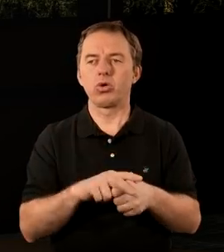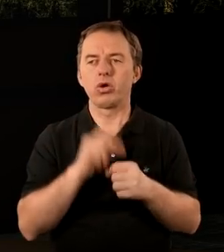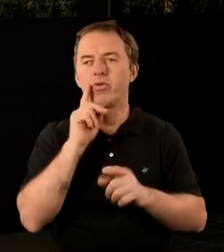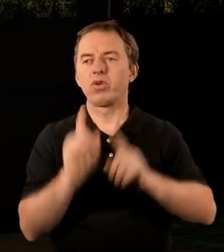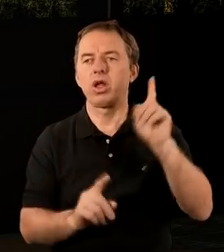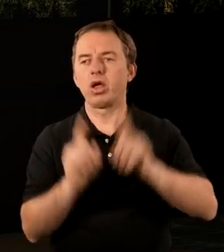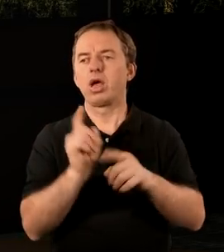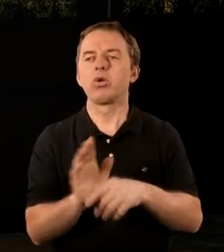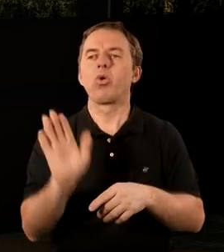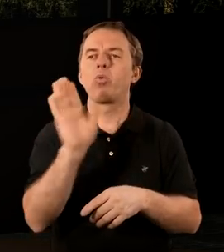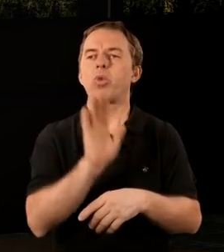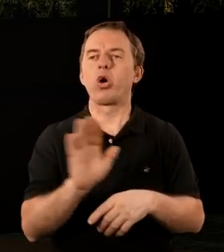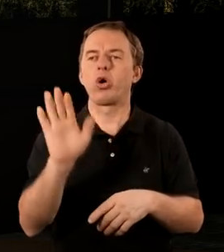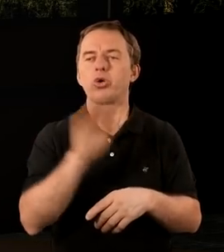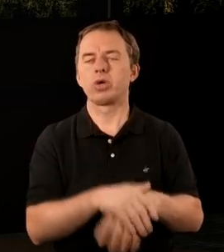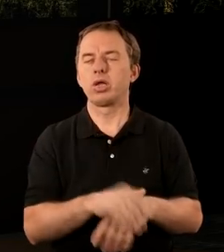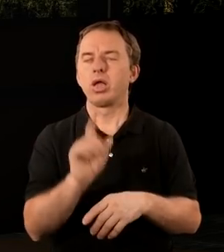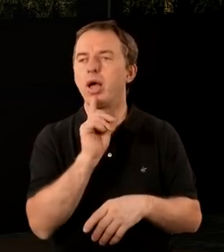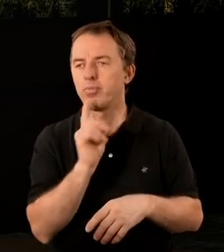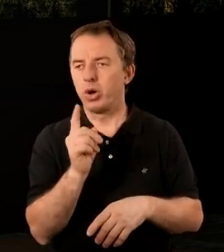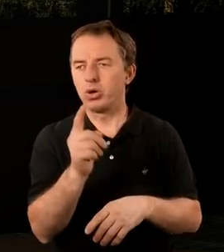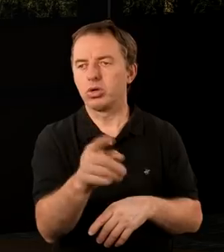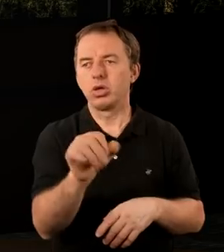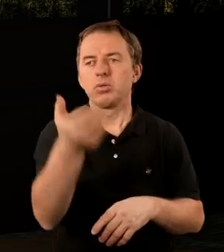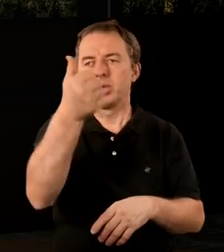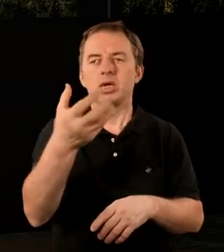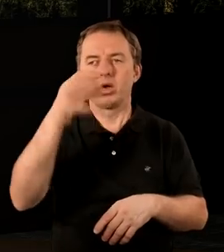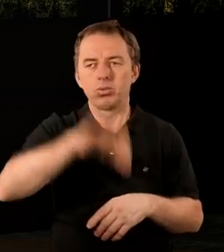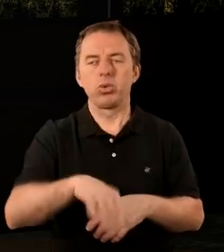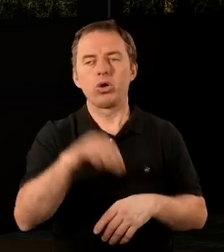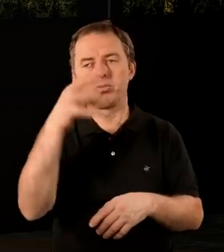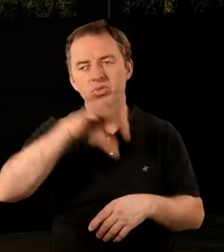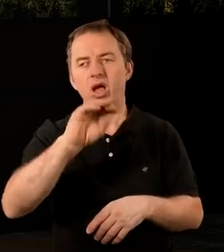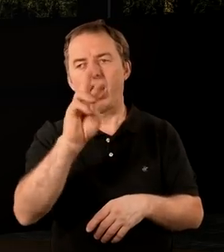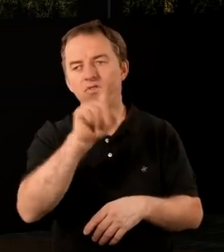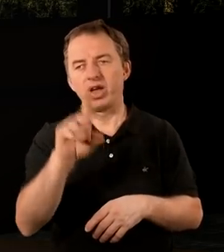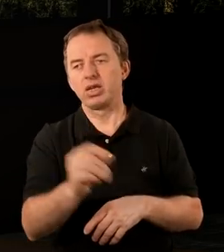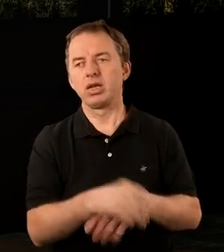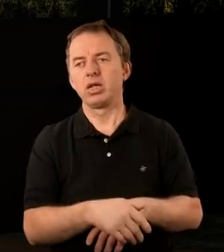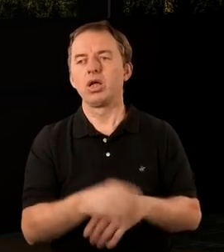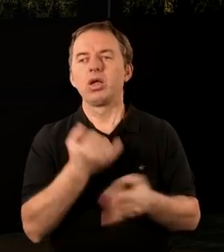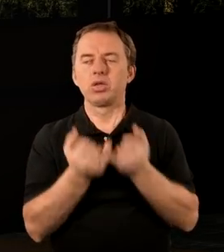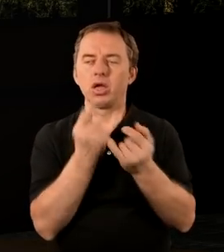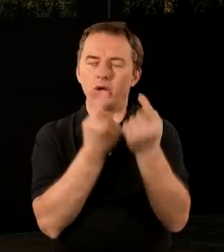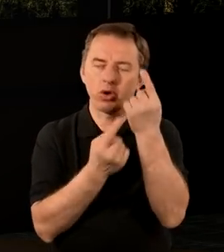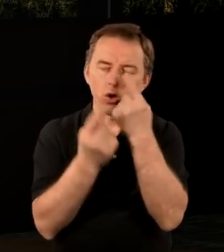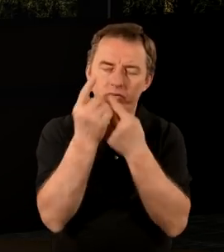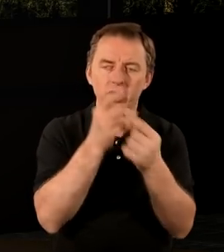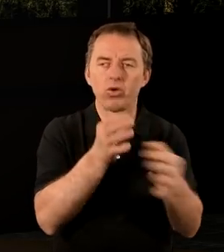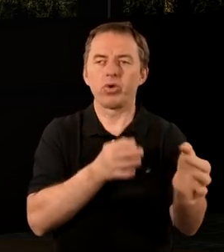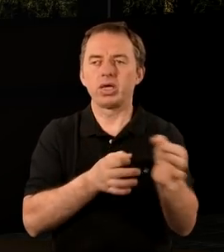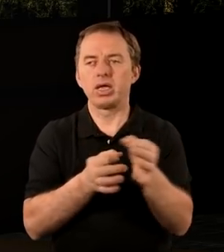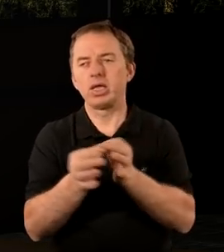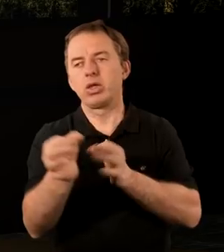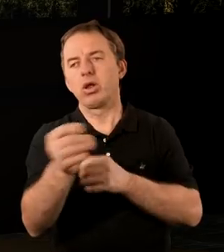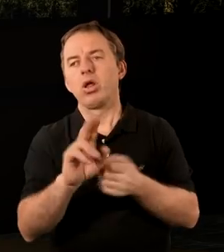które jest w raju Bożym. Jest to poselstwo do tego pierwszego zboru, do zboru w Efezie i tak jeżeli rozważamy to